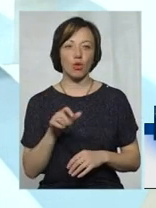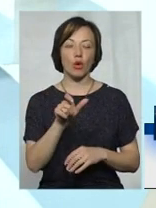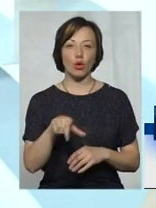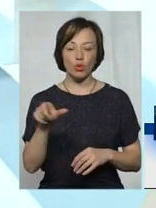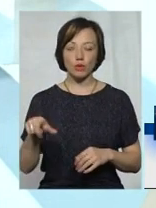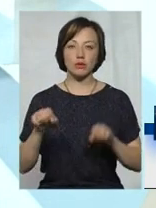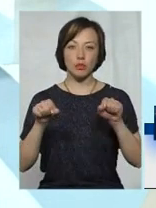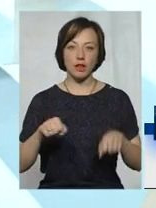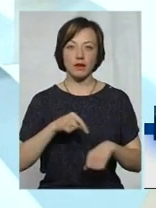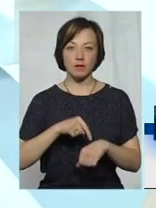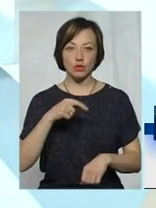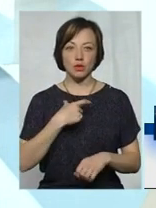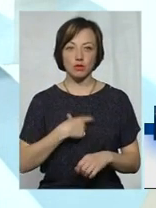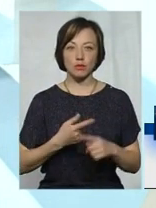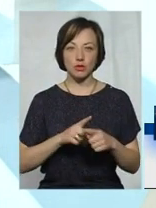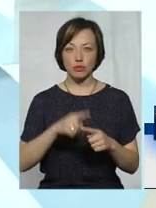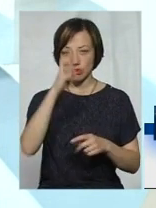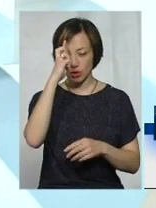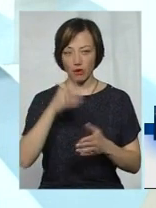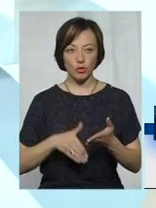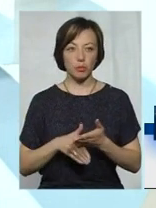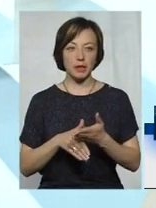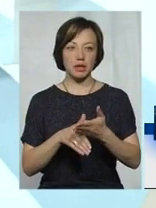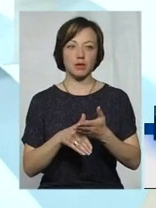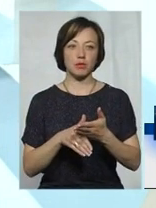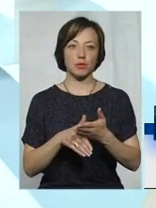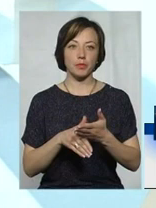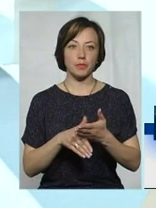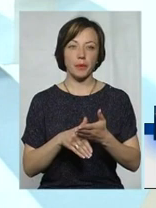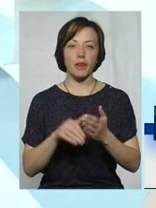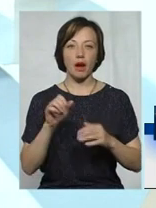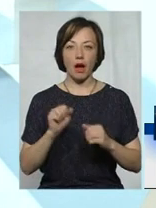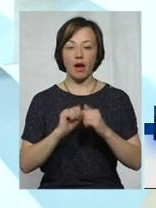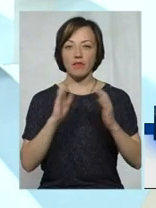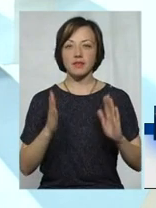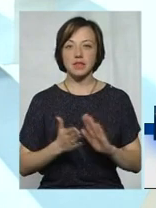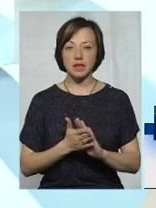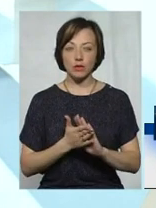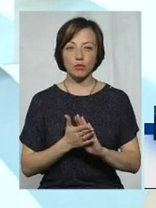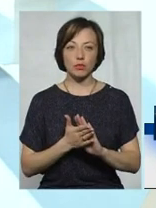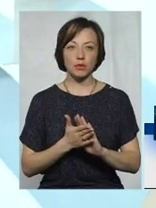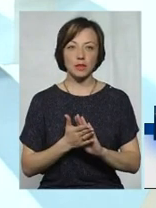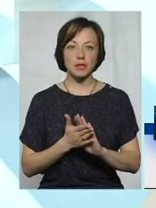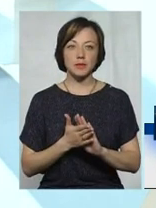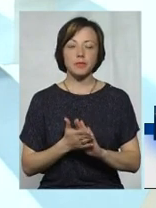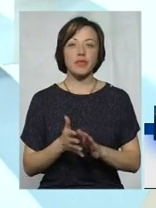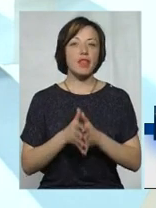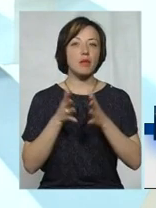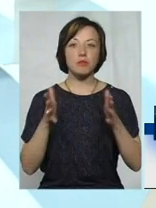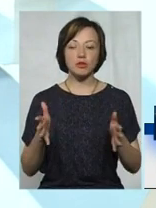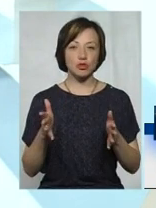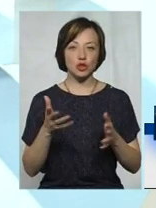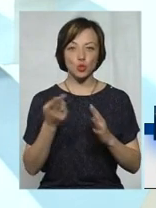відчути на собі цю державну підтримку. В цілому пік одержувачів субсидій, як правило,